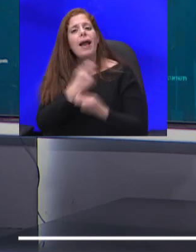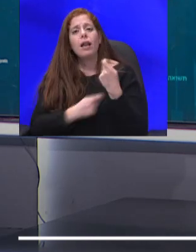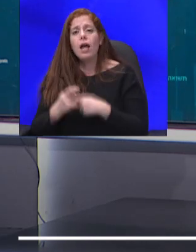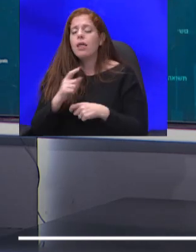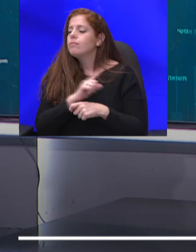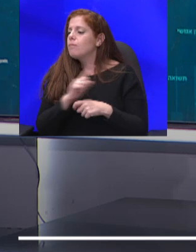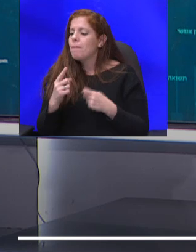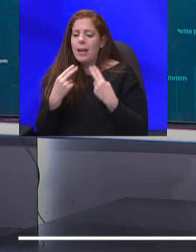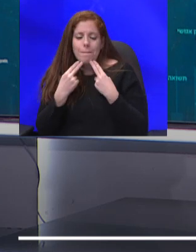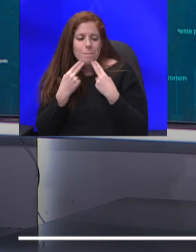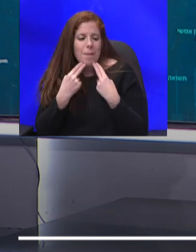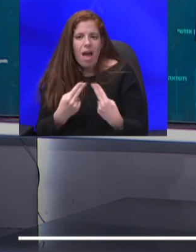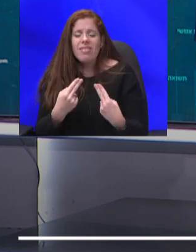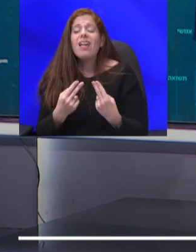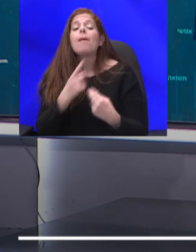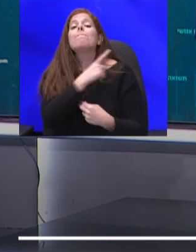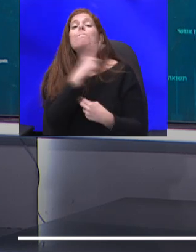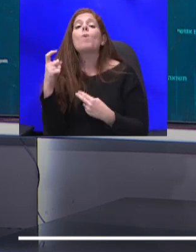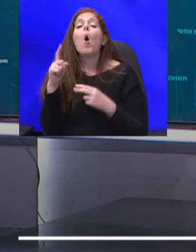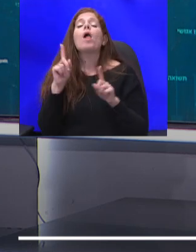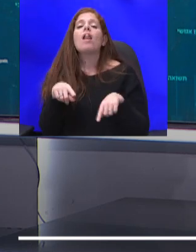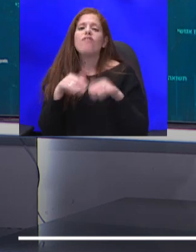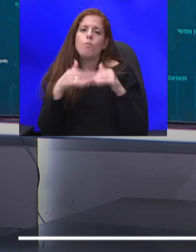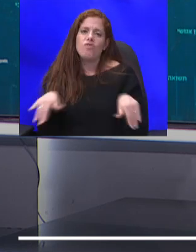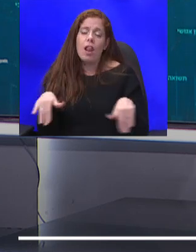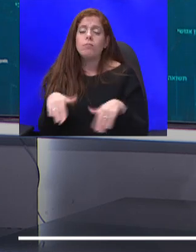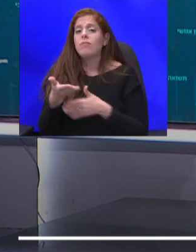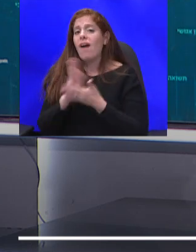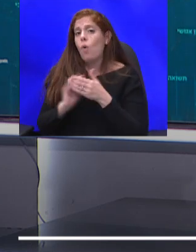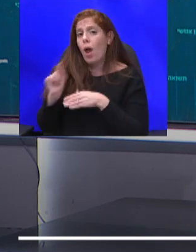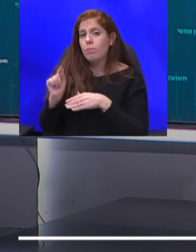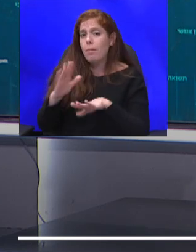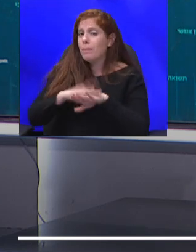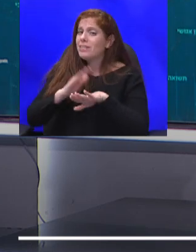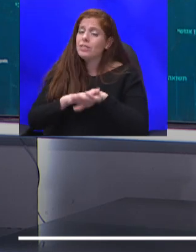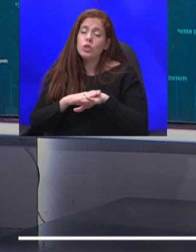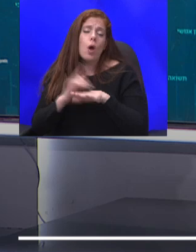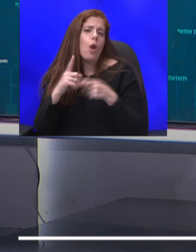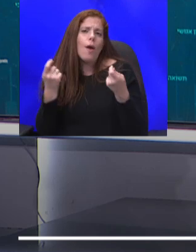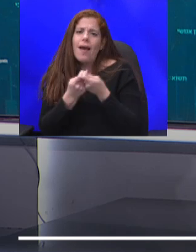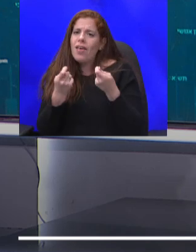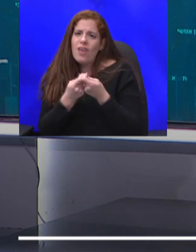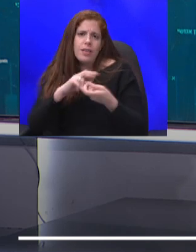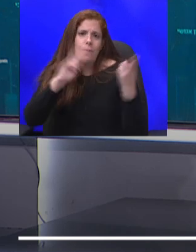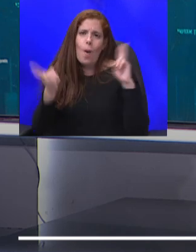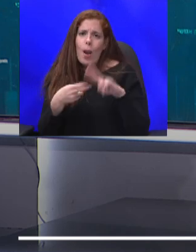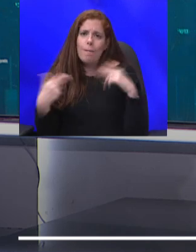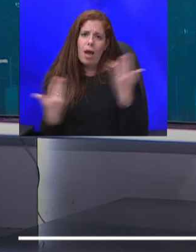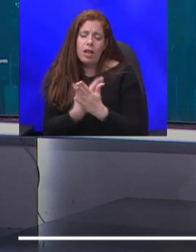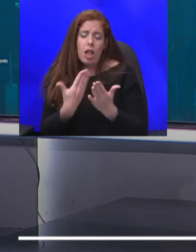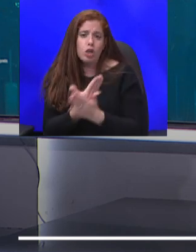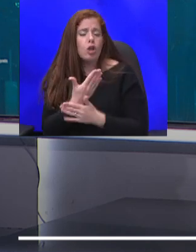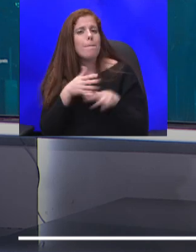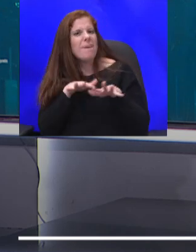המובטלים במשק. עבור חלקם, המקצוע שלהם ככל הנראה בכלל לא יהיה רלוונטי בעולם החדש שיצרה המגפה. ורק היום, אחרי